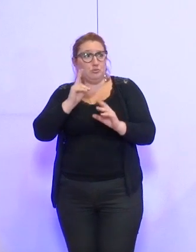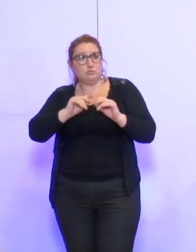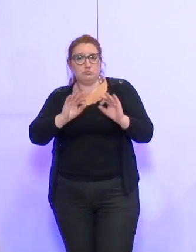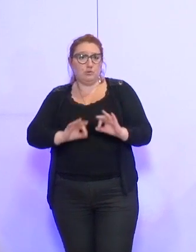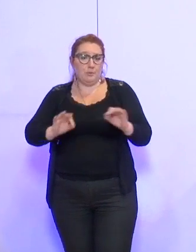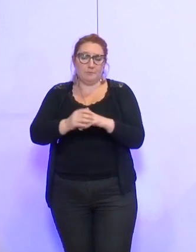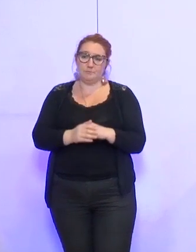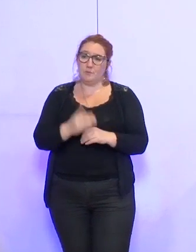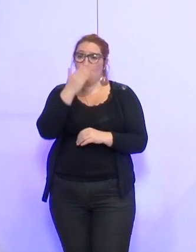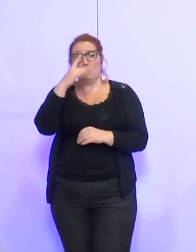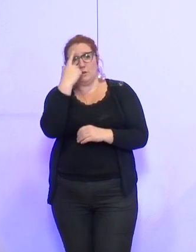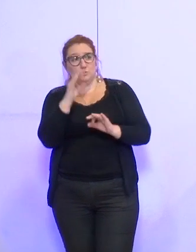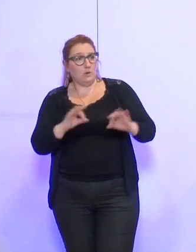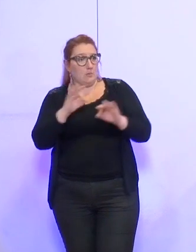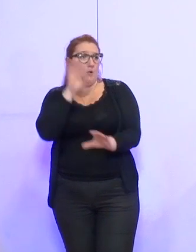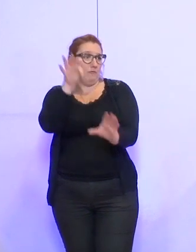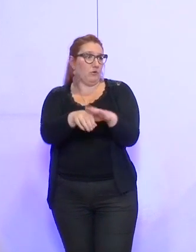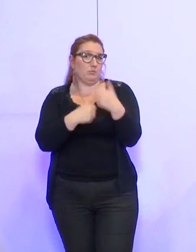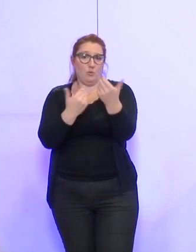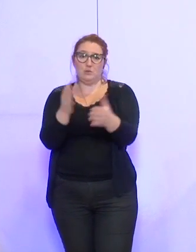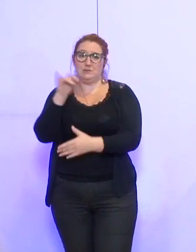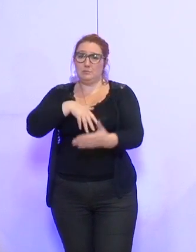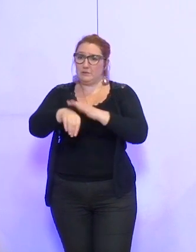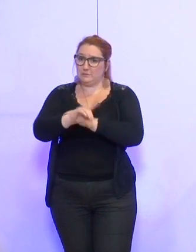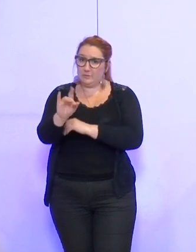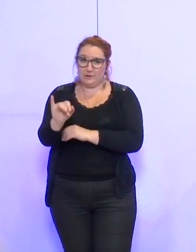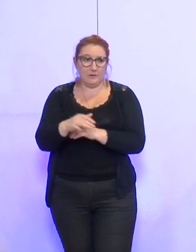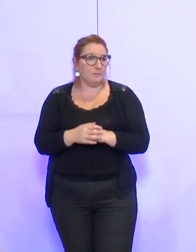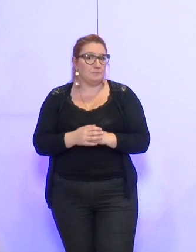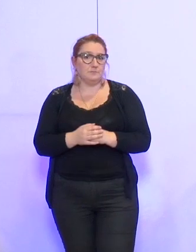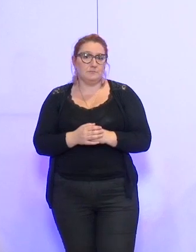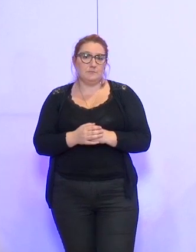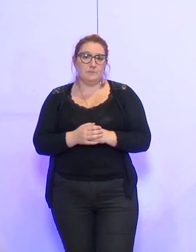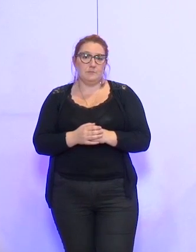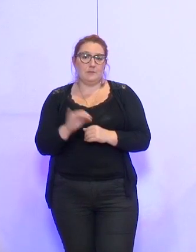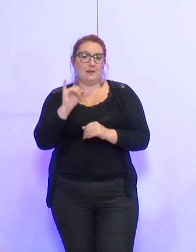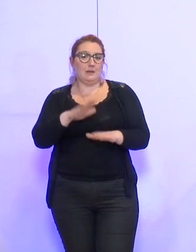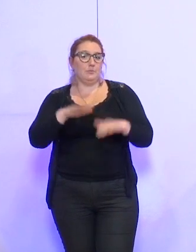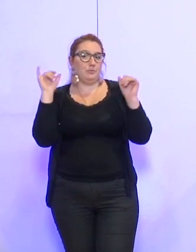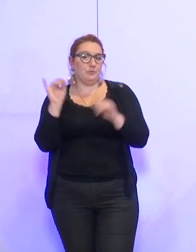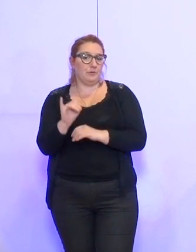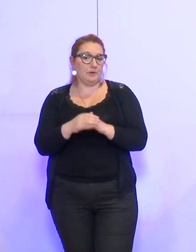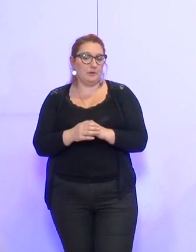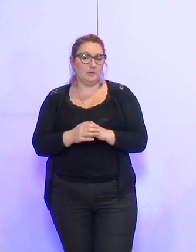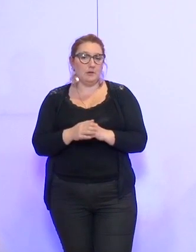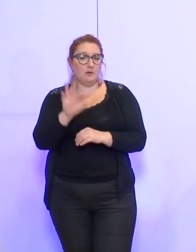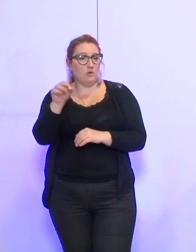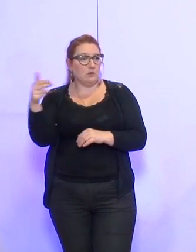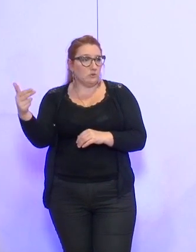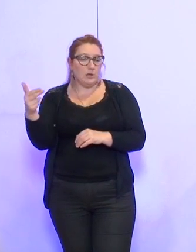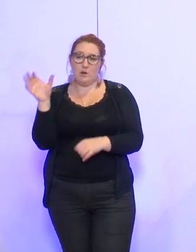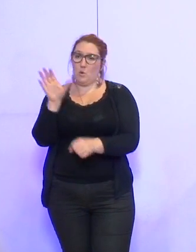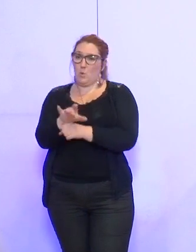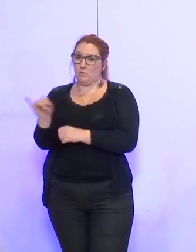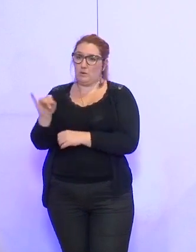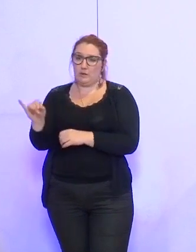Il n'y pas d'autres questions. Je mets cette délibération en voix qui ne prend pas part au vote. Il s'abstient le Front National qui est